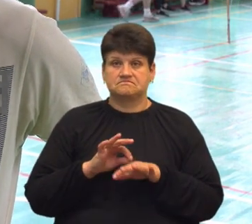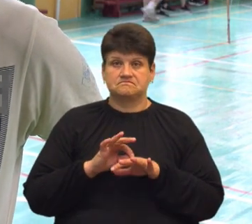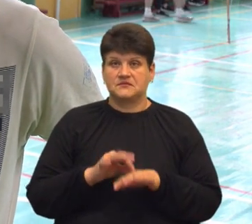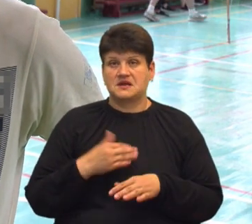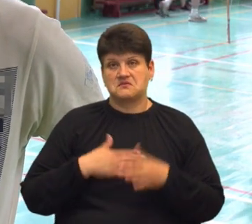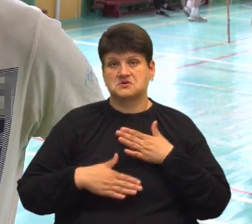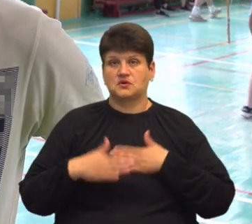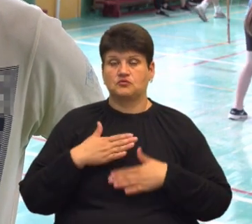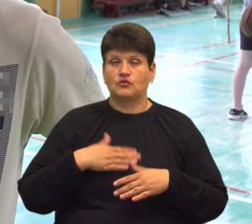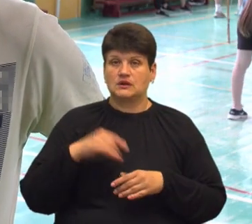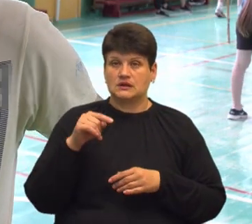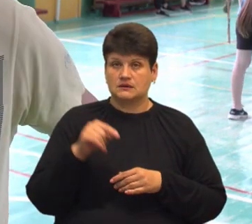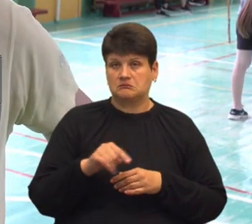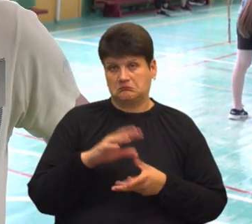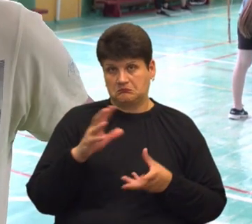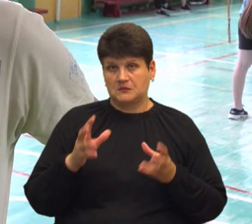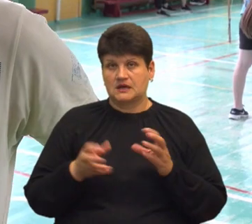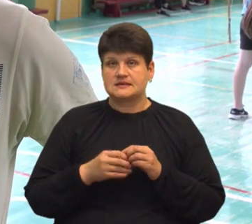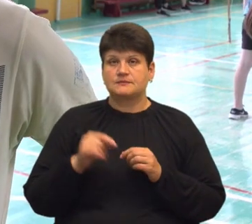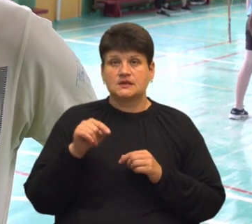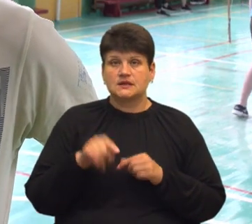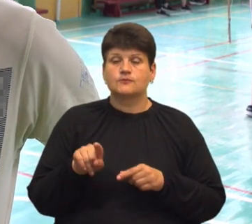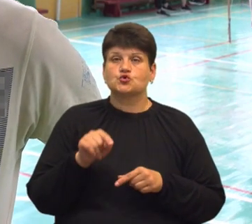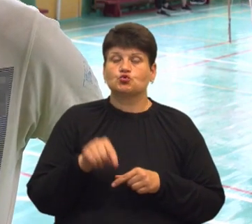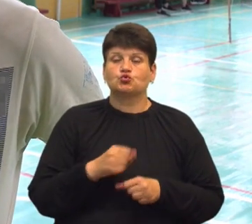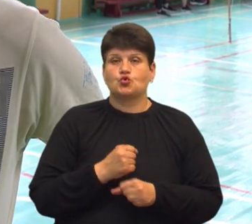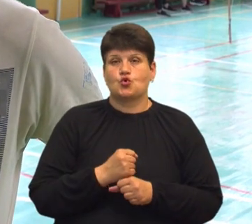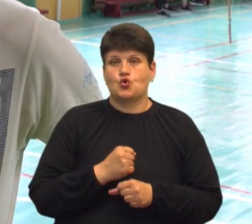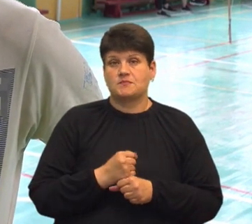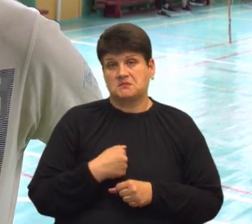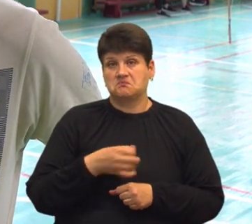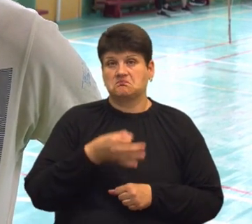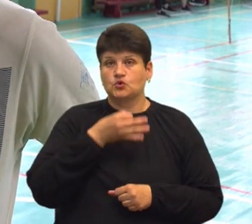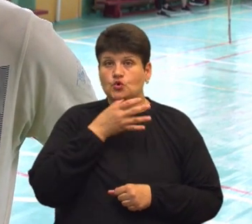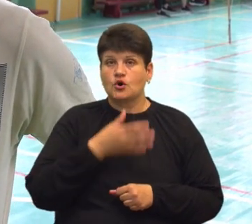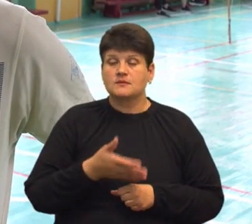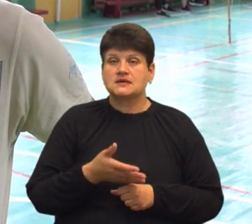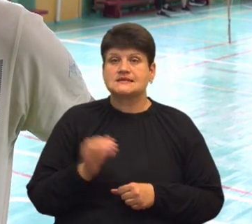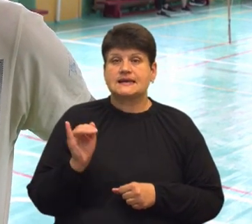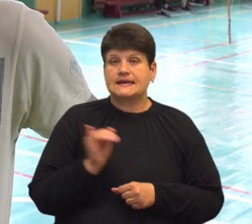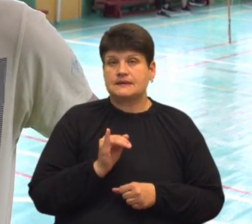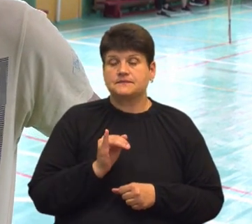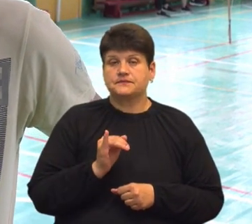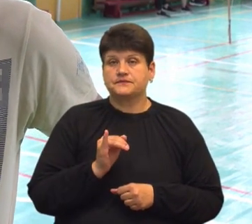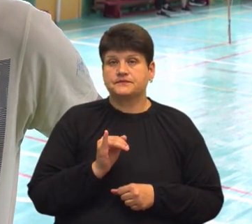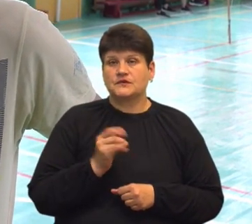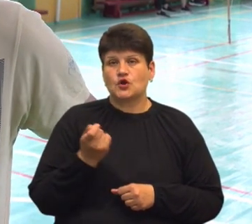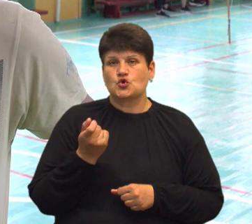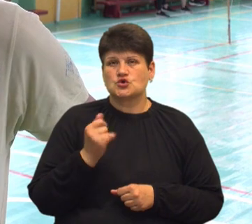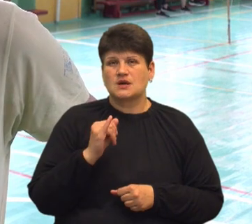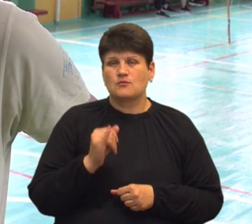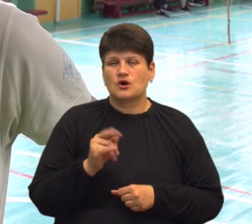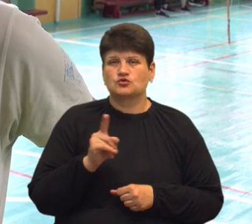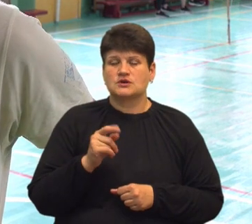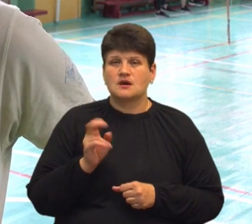задоволений, в принципі, тим, що тут робиться і мені подобається. І трошки погано, що я був